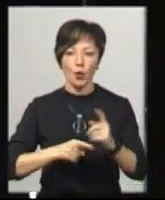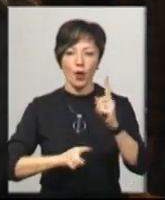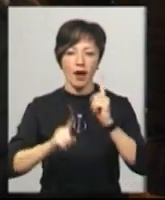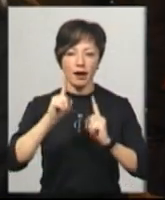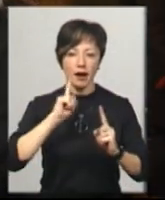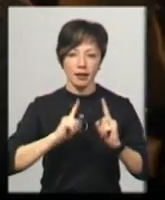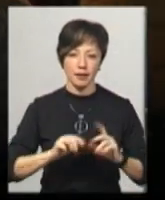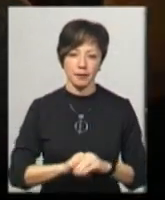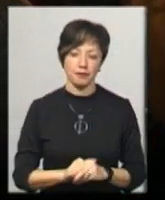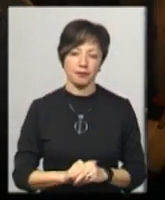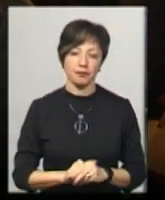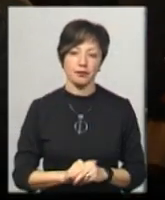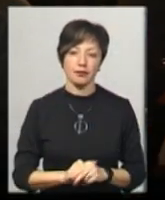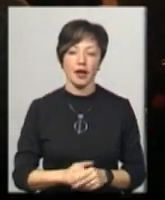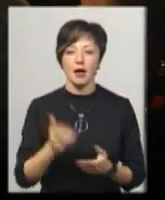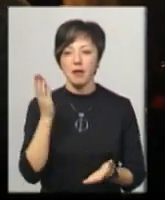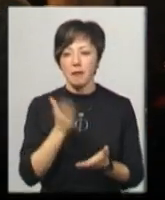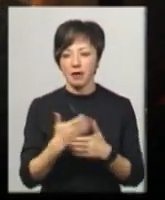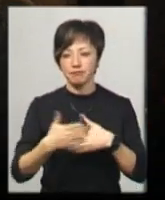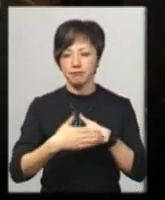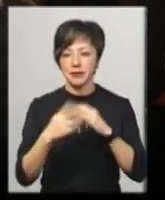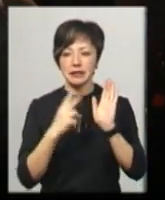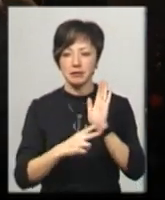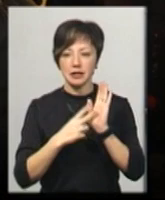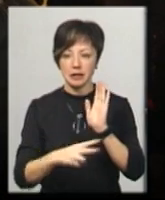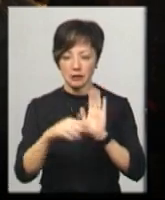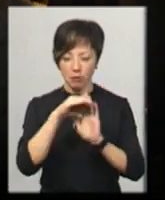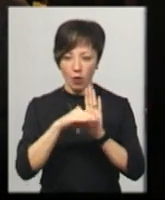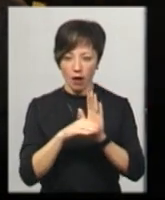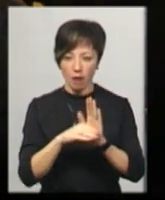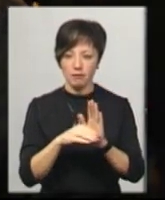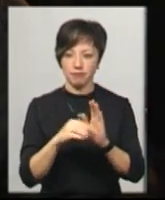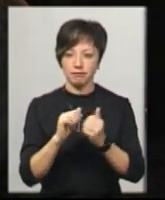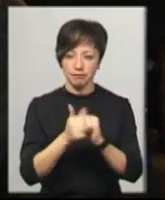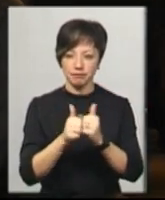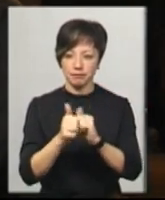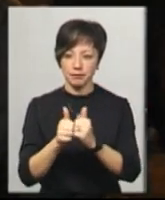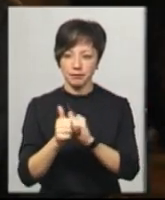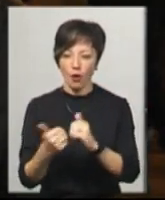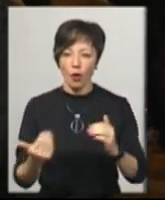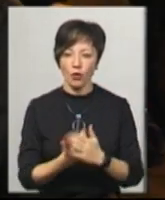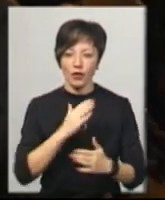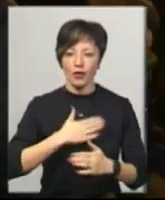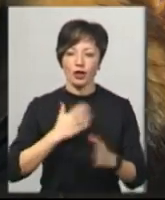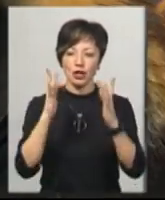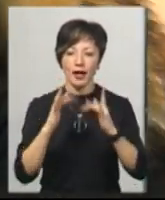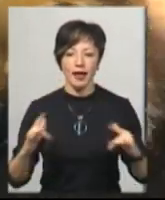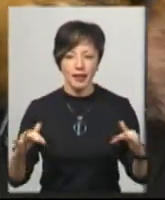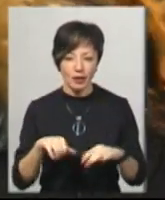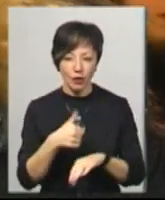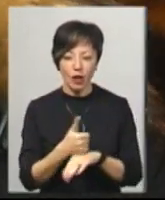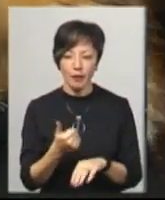Рома Сюков. Маючи порядка 70 програм, оновилася наша головна красуня ялинка.